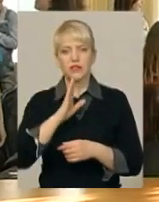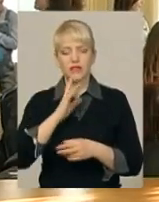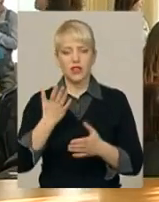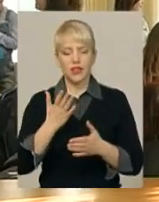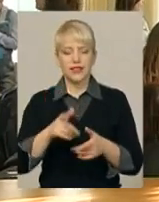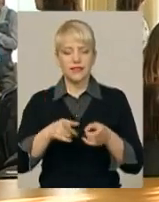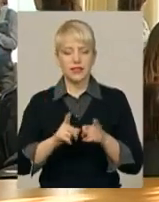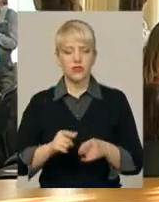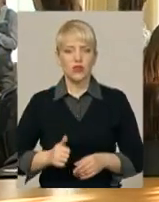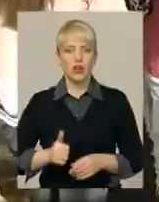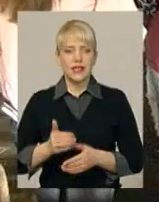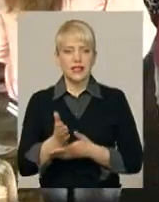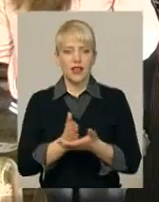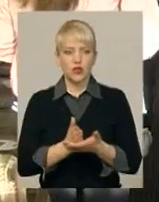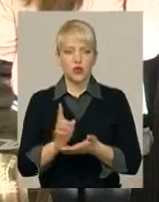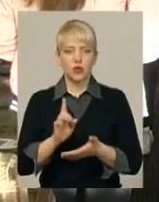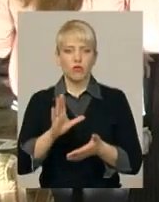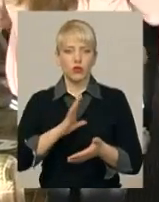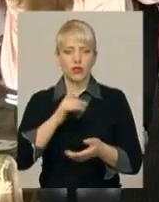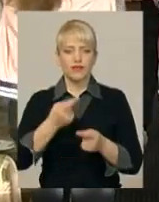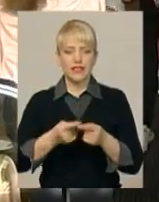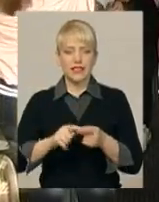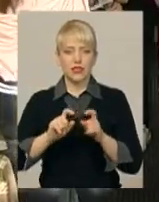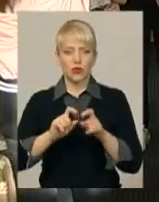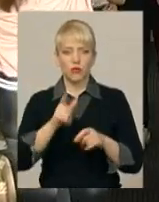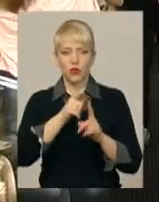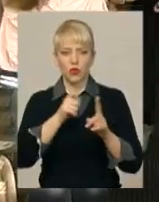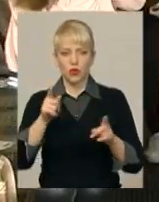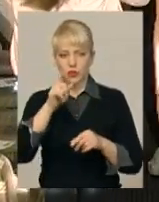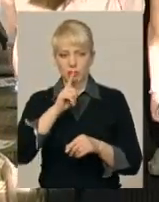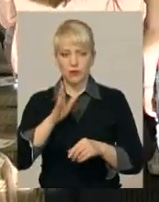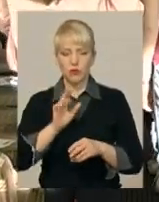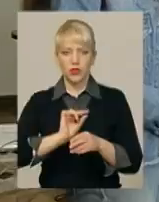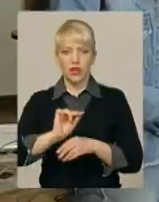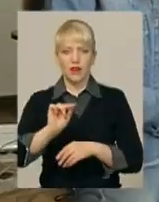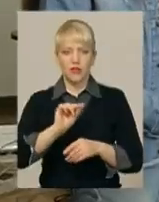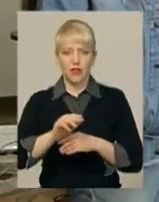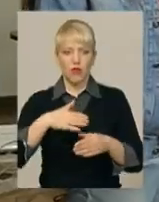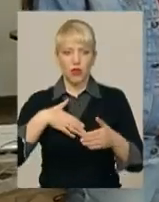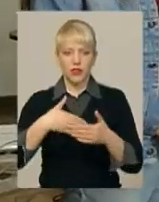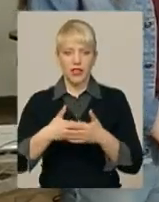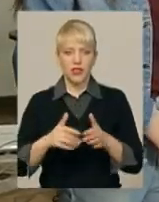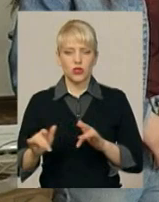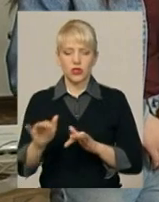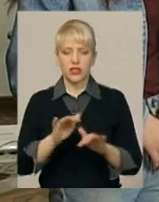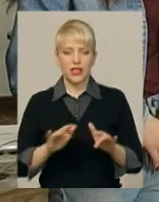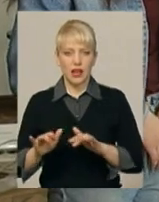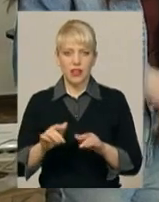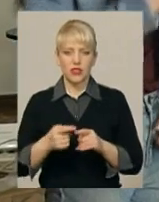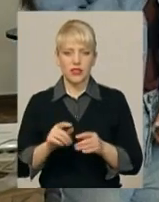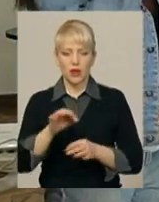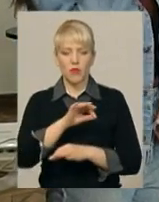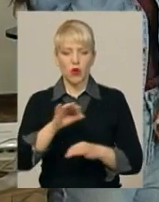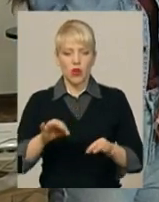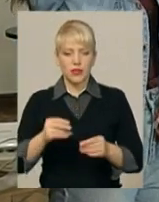те, щоб бути сьогодні на цій школі. Упродовж місяця учасників школи навчатимуть основу волонтерської діяльності, проєктного менеджменту та розробці